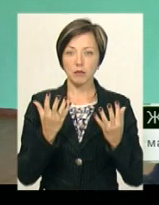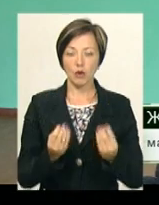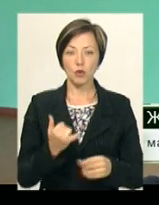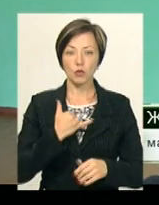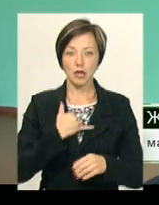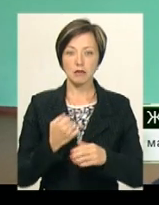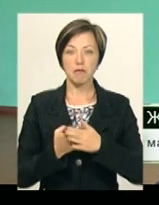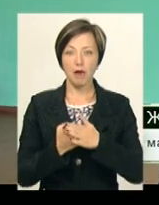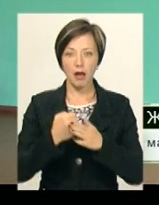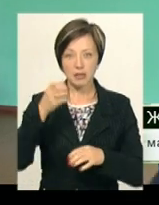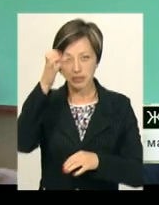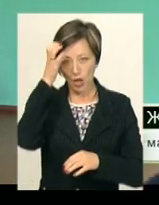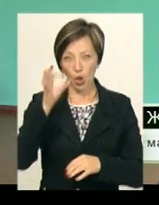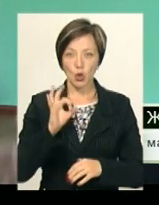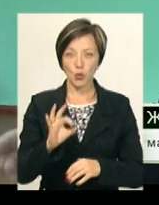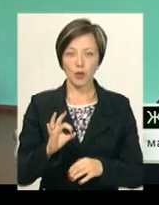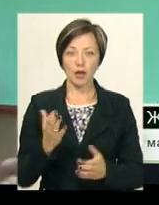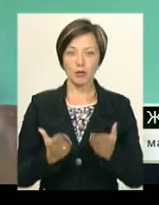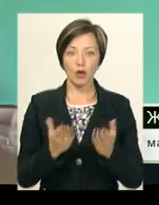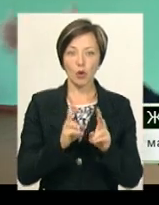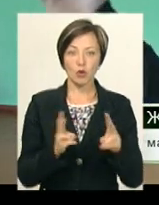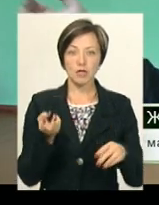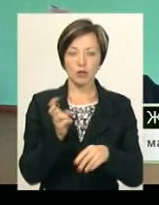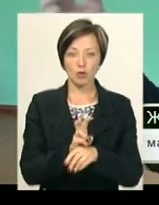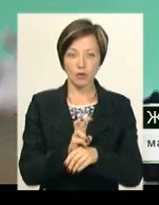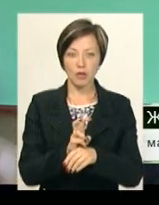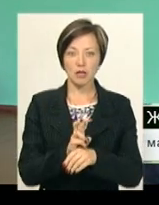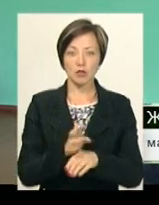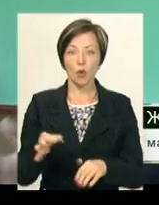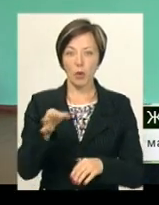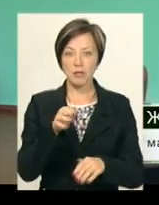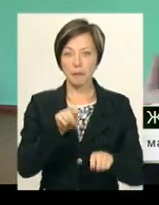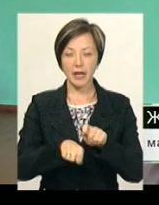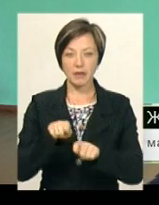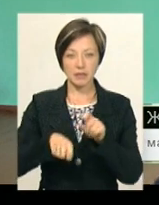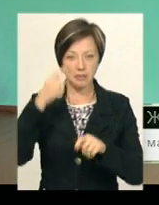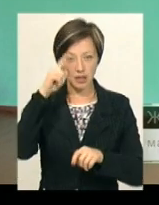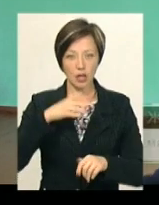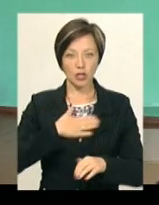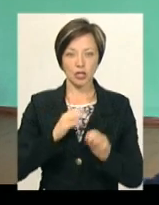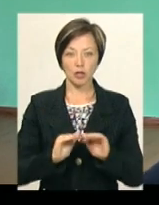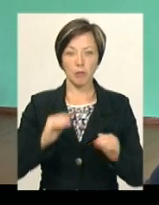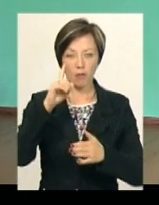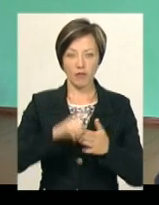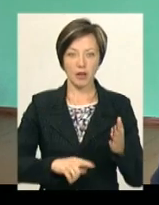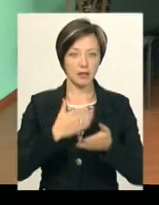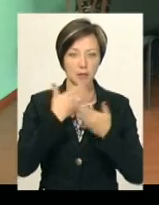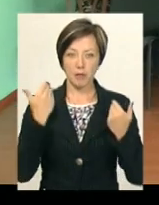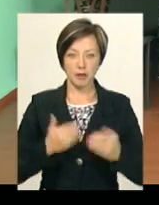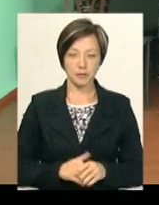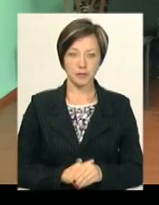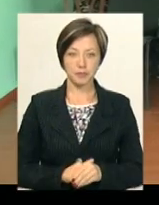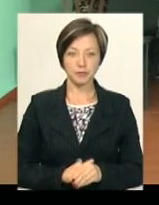база нуль. Якби зараз просто хтось зайшов би з вищої області і провірив знання наших дітей, повірте, їх немає.